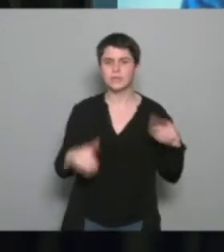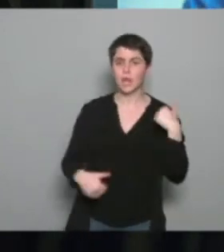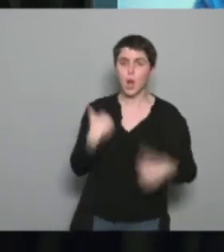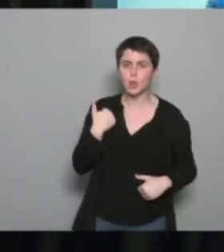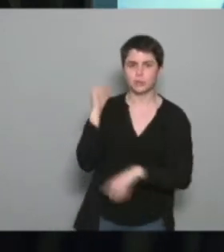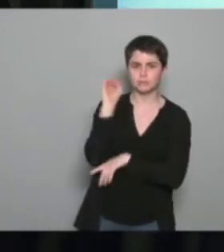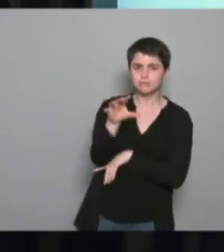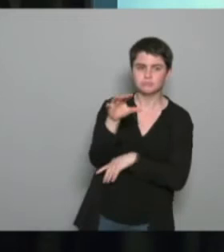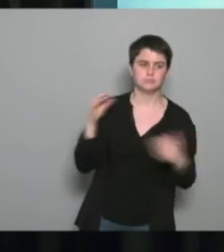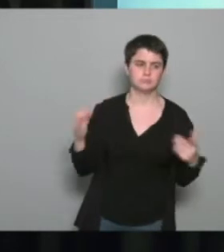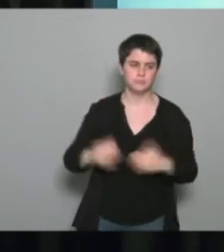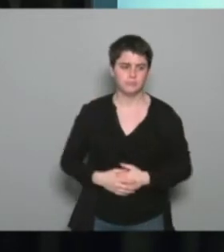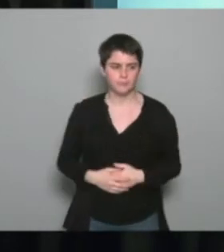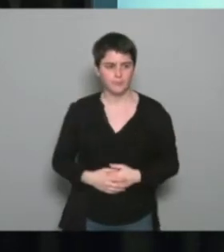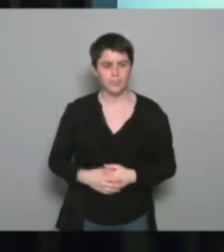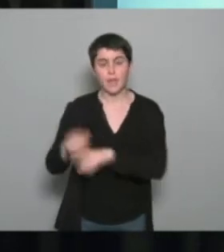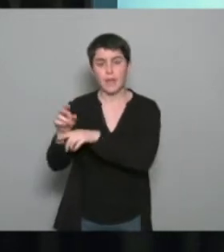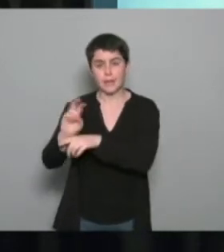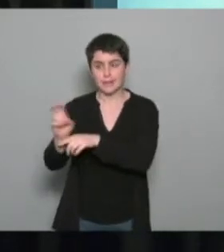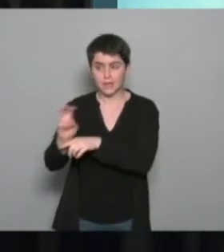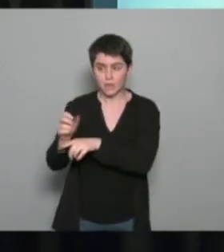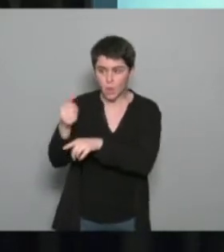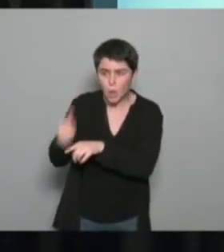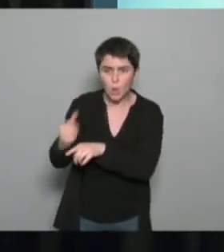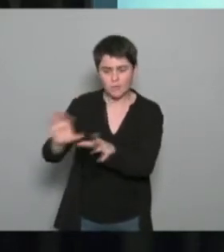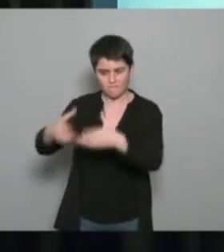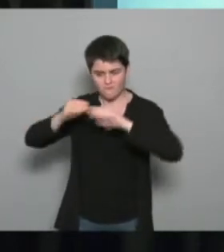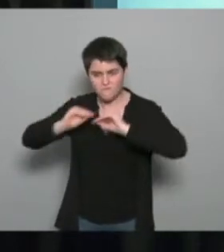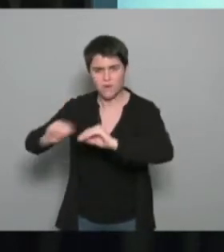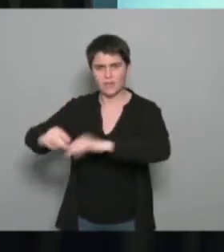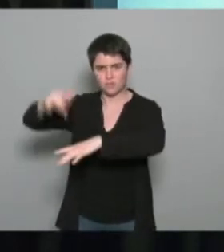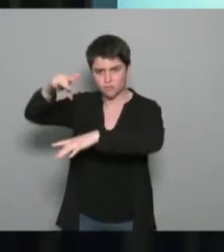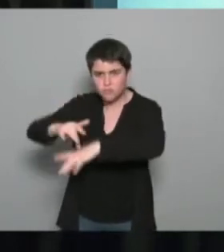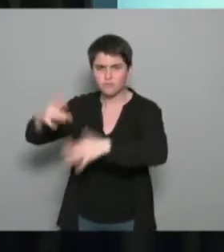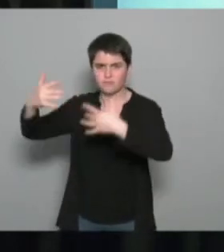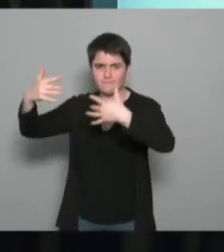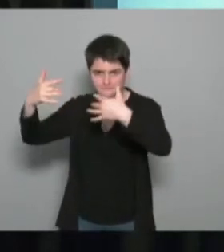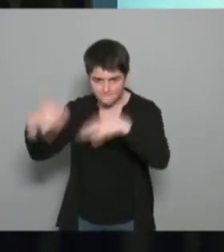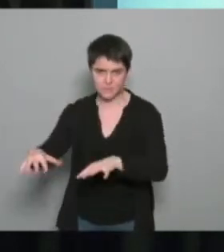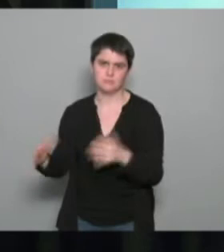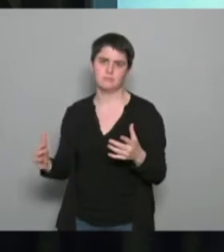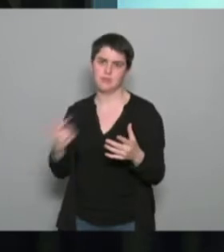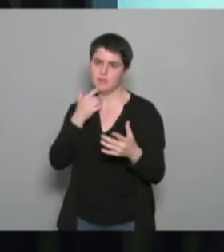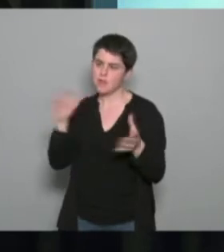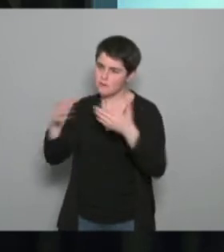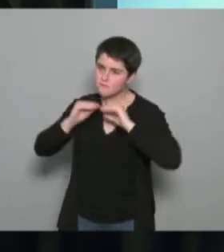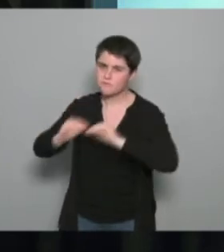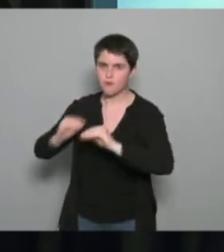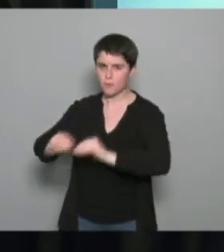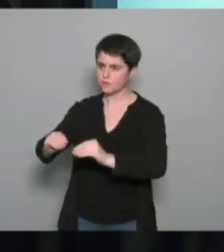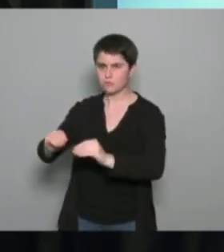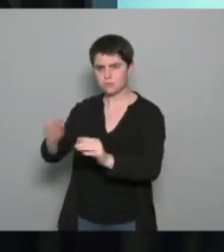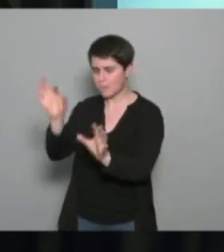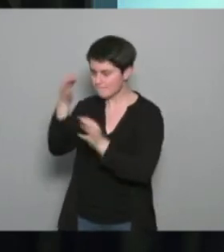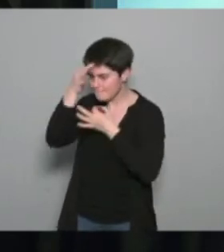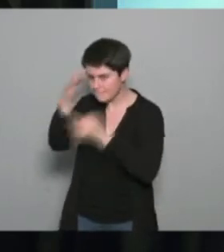les éducateurs qui sont reconnus sont ceux qui ont suivi une formation dédiée à ces pratiques parce que c'est des formations spécifiques